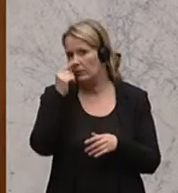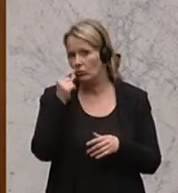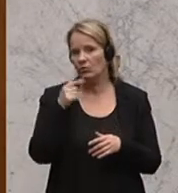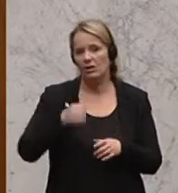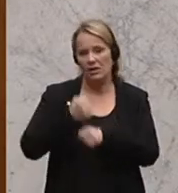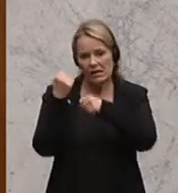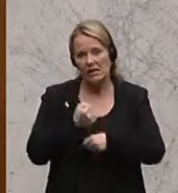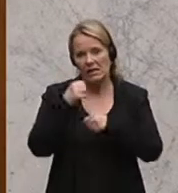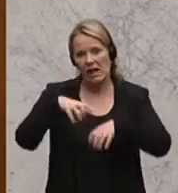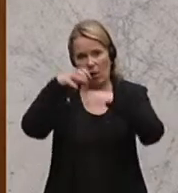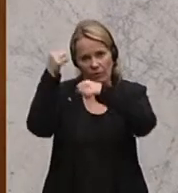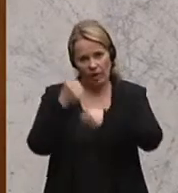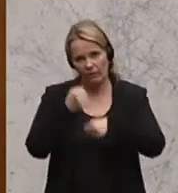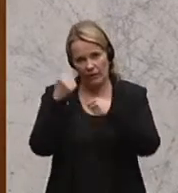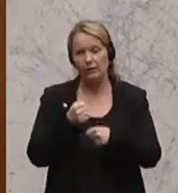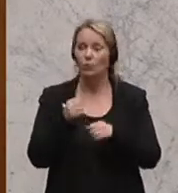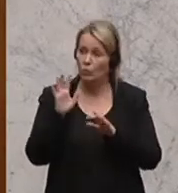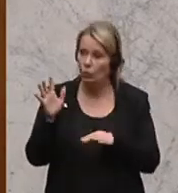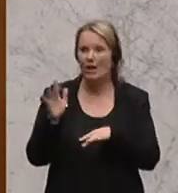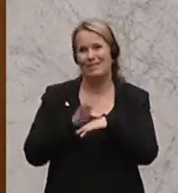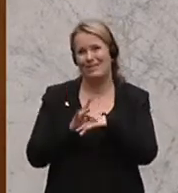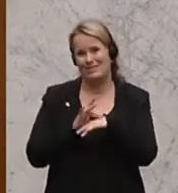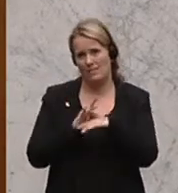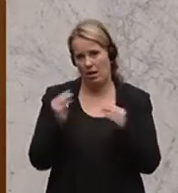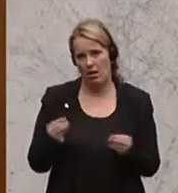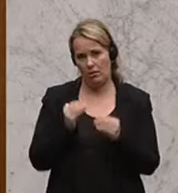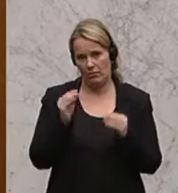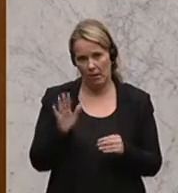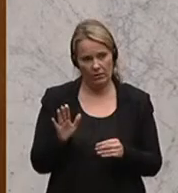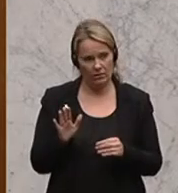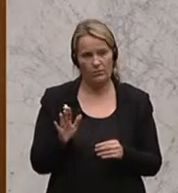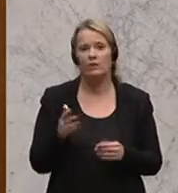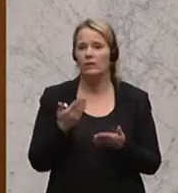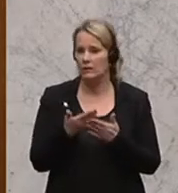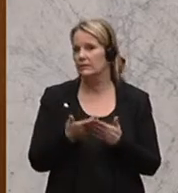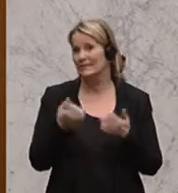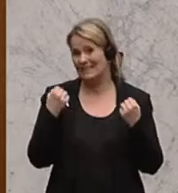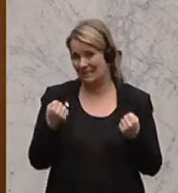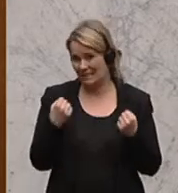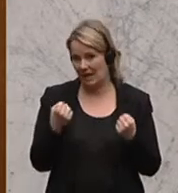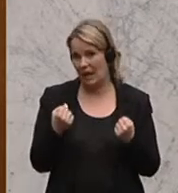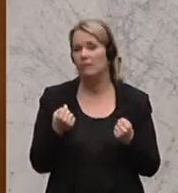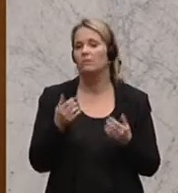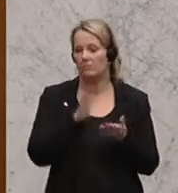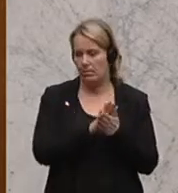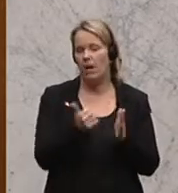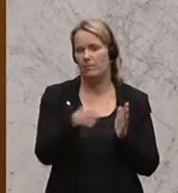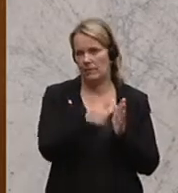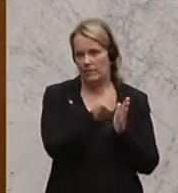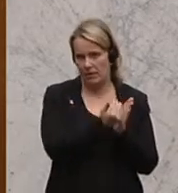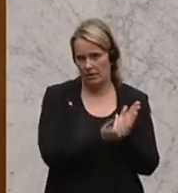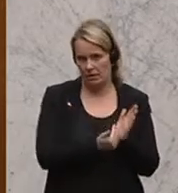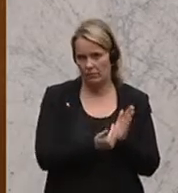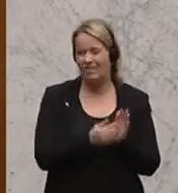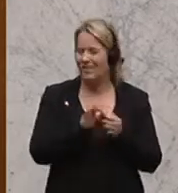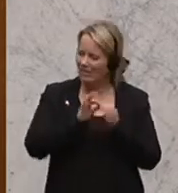Rauchfangkehrertätigkeit eine sensible Angelegenheit. Daher ein Teil, der sicherheitsrelevant ist, wird beibehalten und ganz